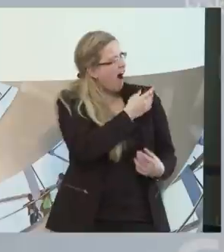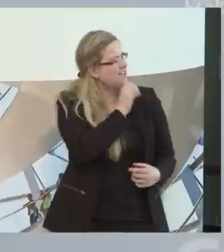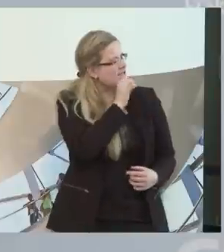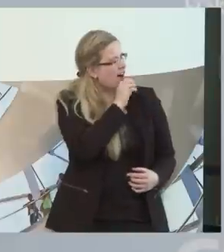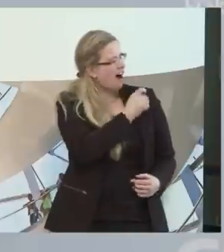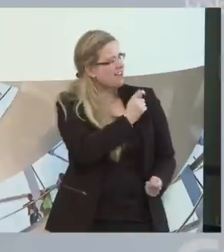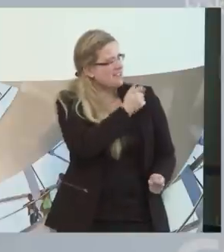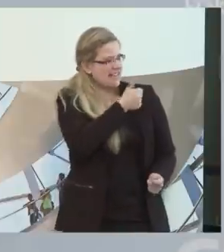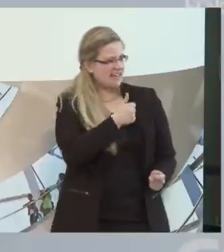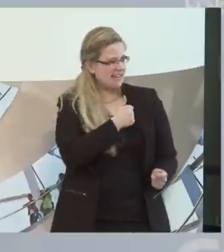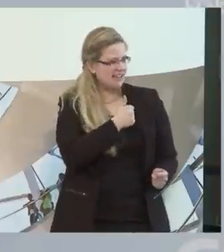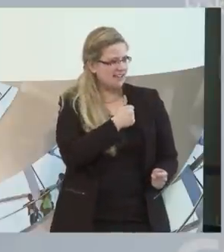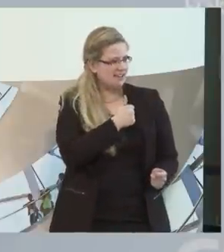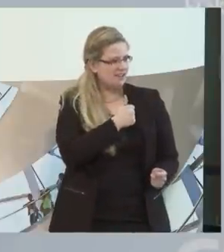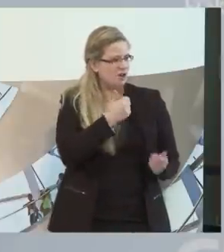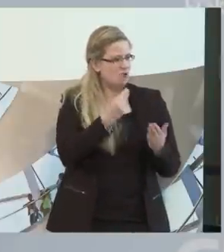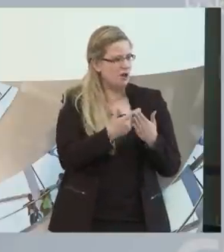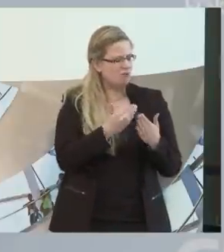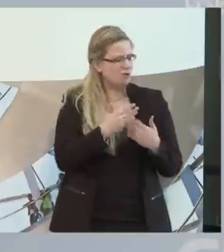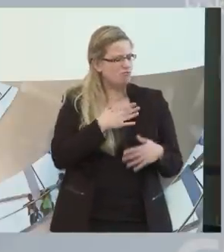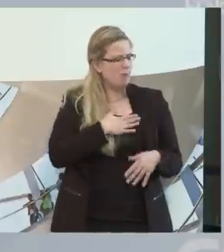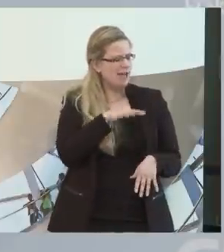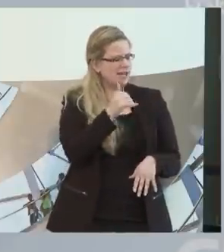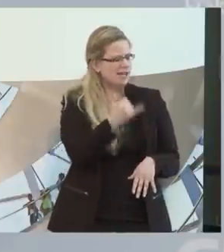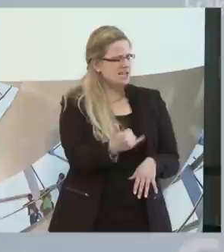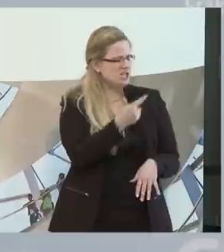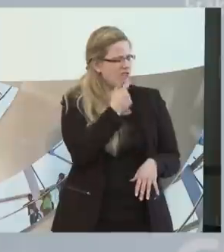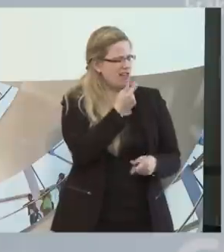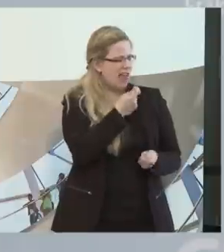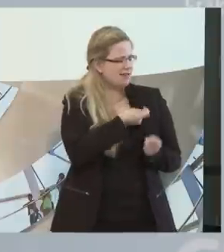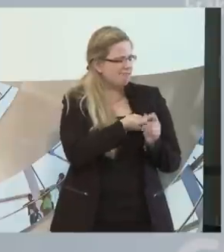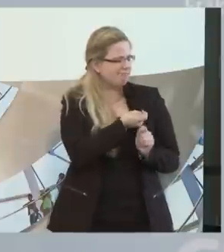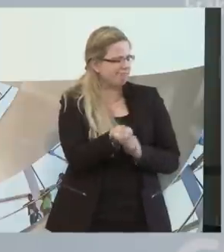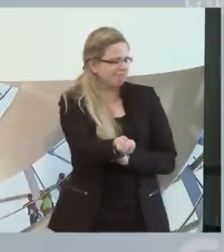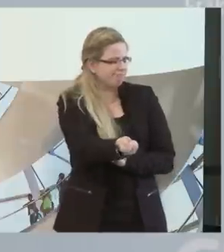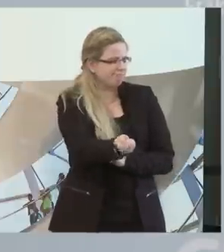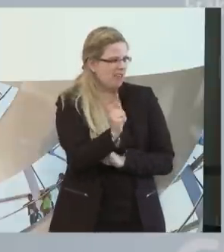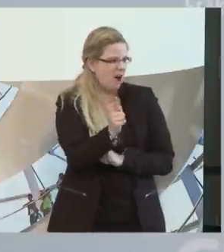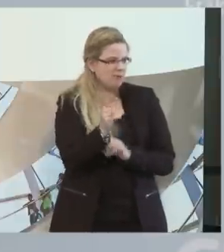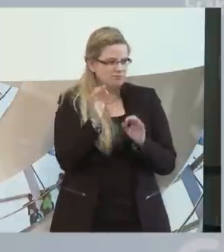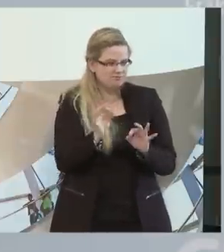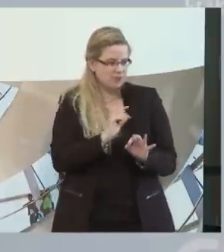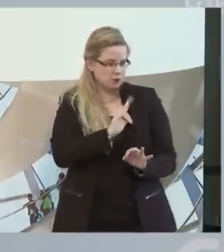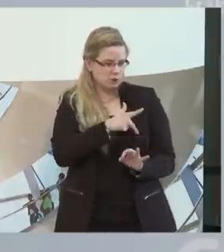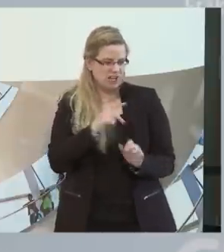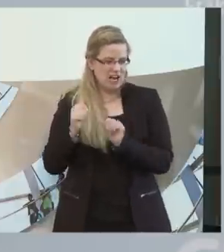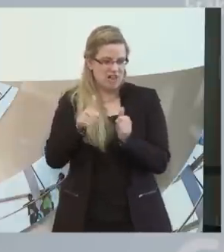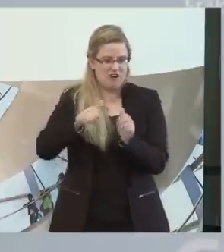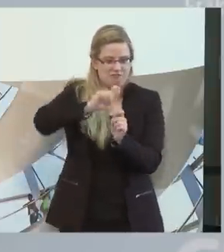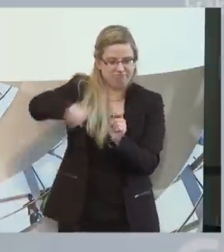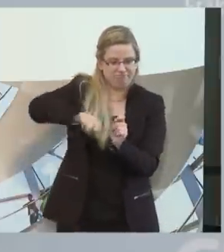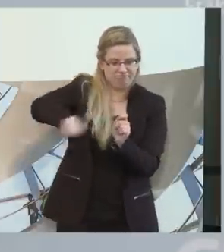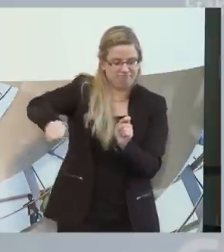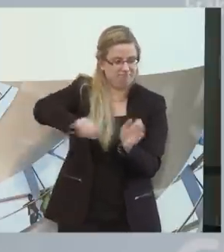dass ich auch meinem behinderten Kind etwas zukommen lassen kann, ohne dass es die Sozialhilfe wegnimmt und mein Kind überhaupt keine